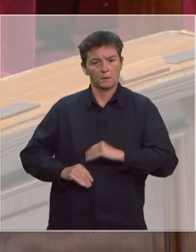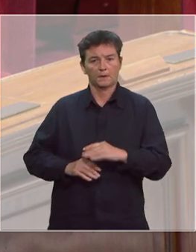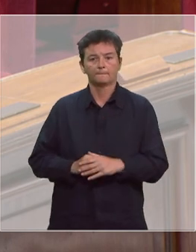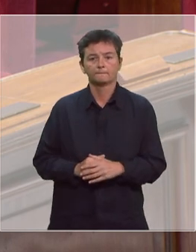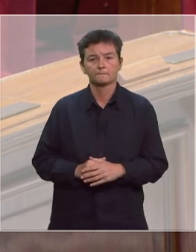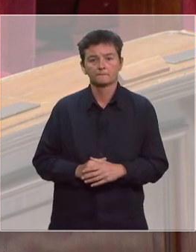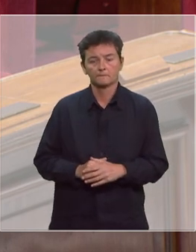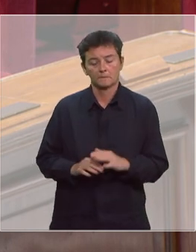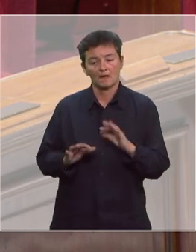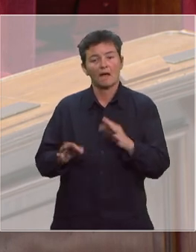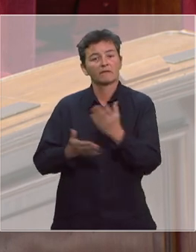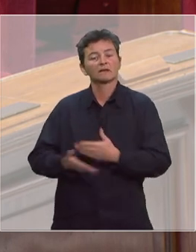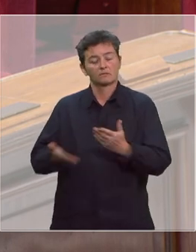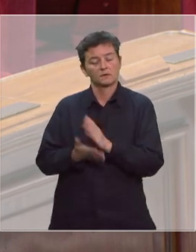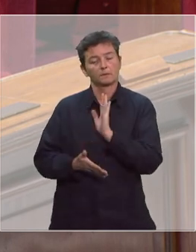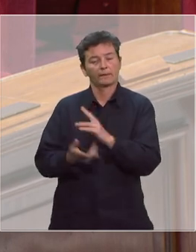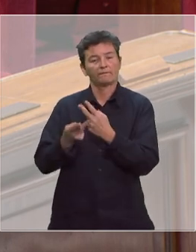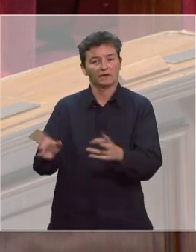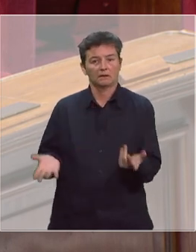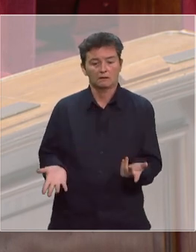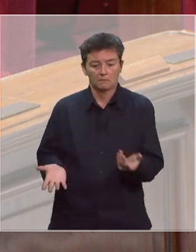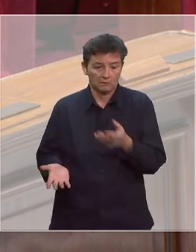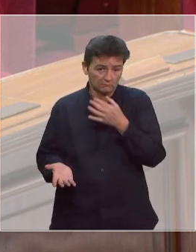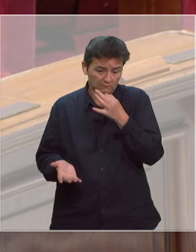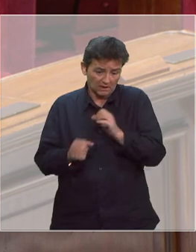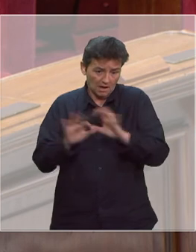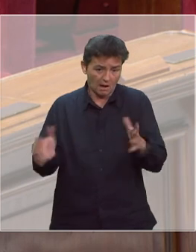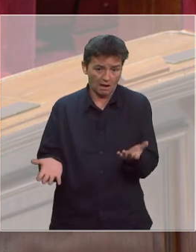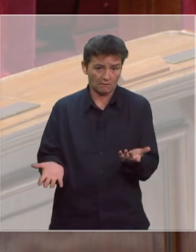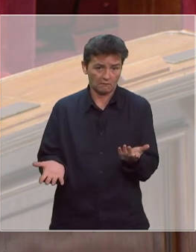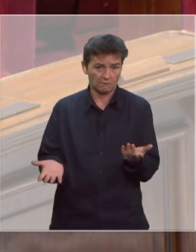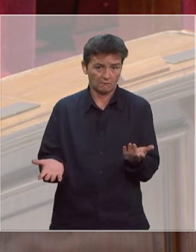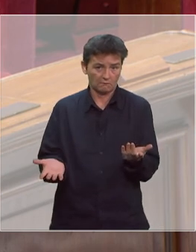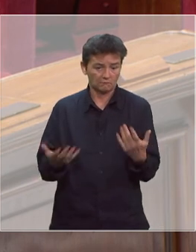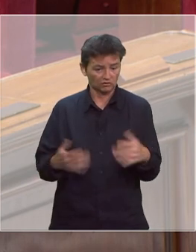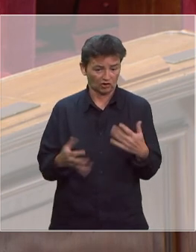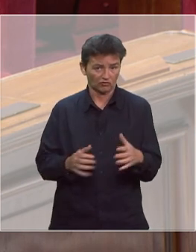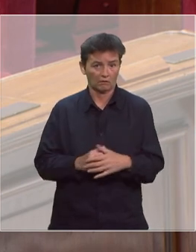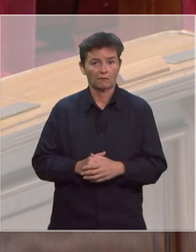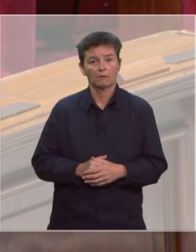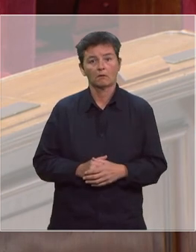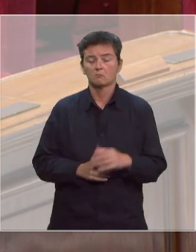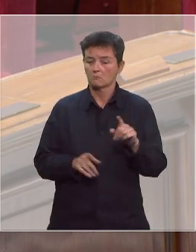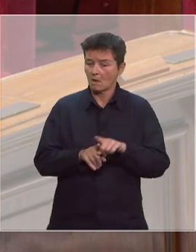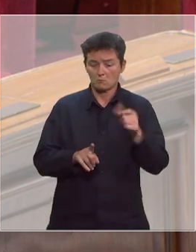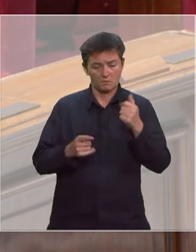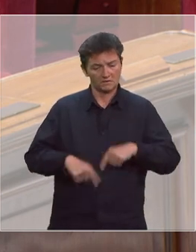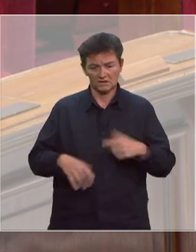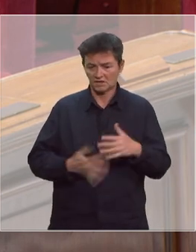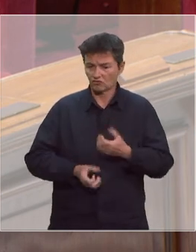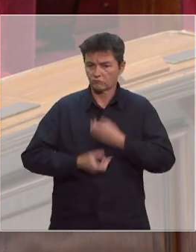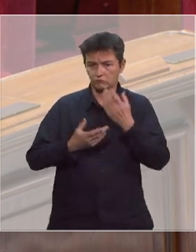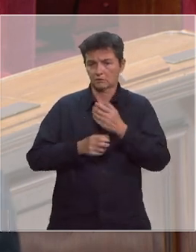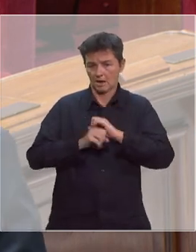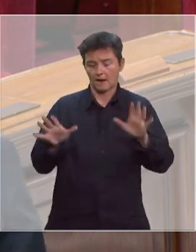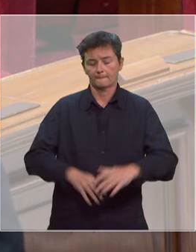sur la situation nancyenne. Je ne peux pas être plus clair que ce que j'ai été et que ce que le Premier ministre a lui-même écrit.